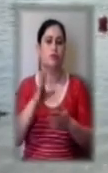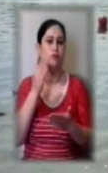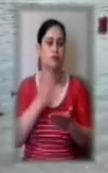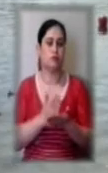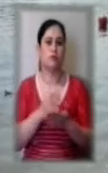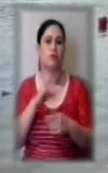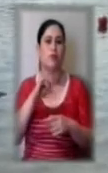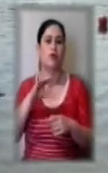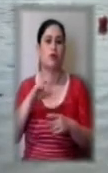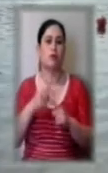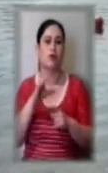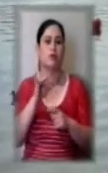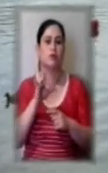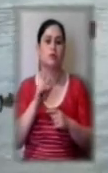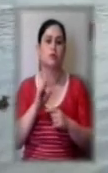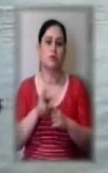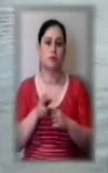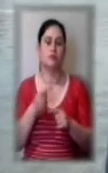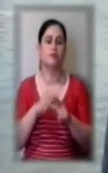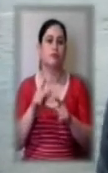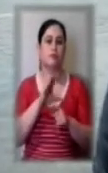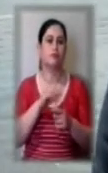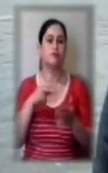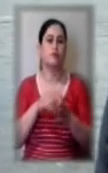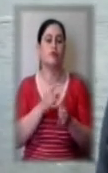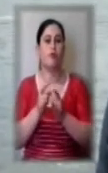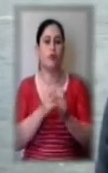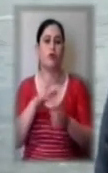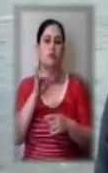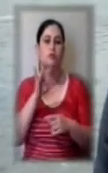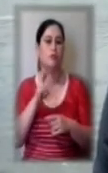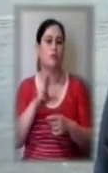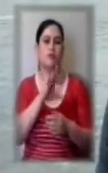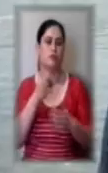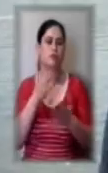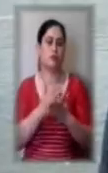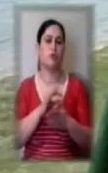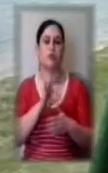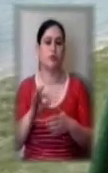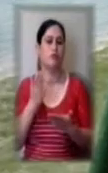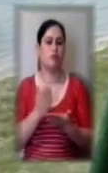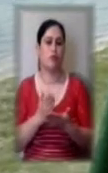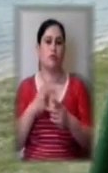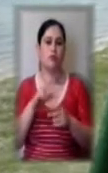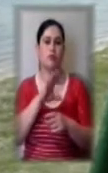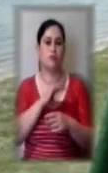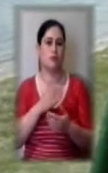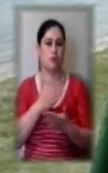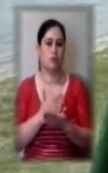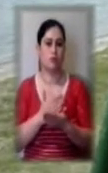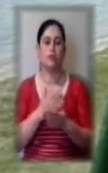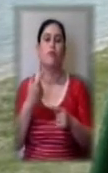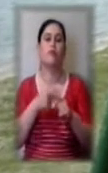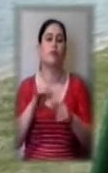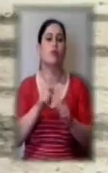антисептики. Тобто стоїть рідке мило, стоїть антисептики, тобто санітарні узли забезпечені належним чином. Підготовкою до відкриття та